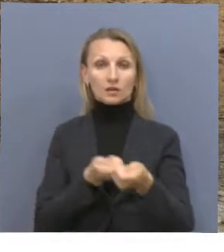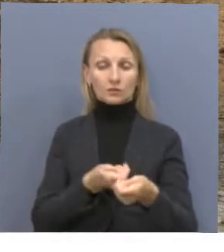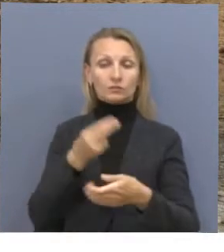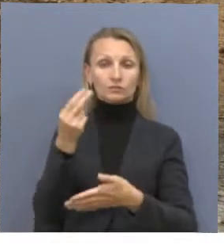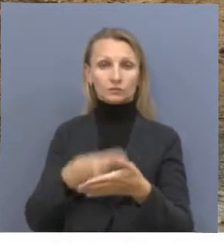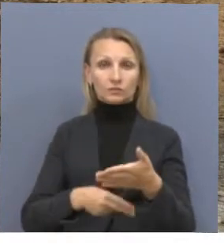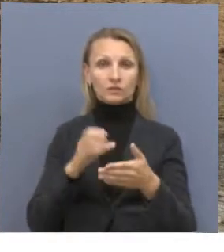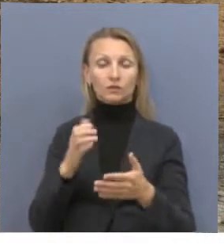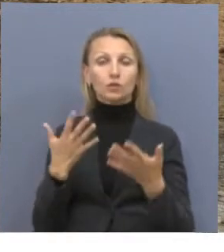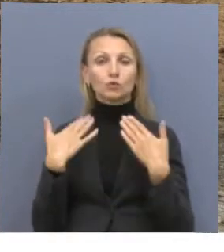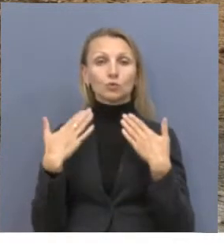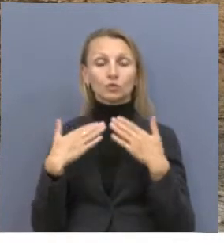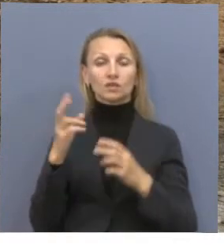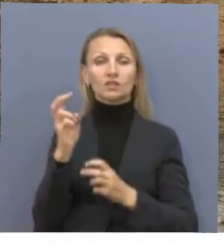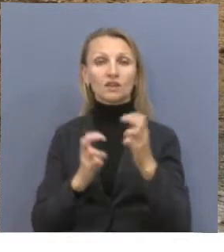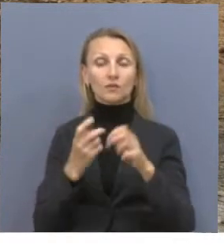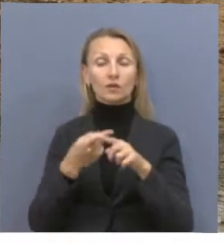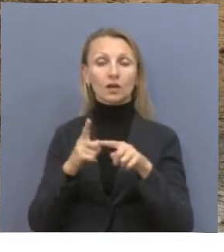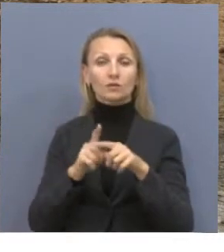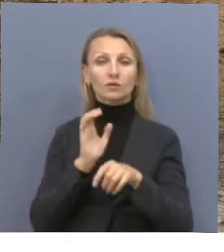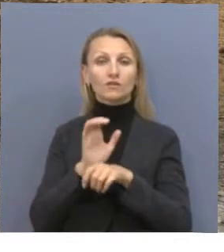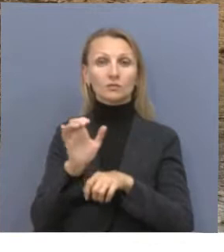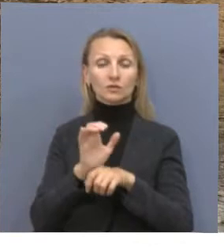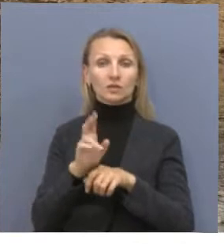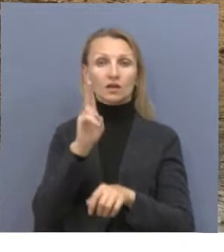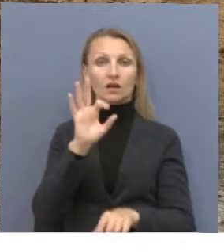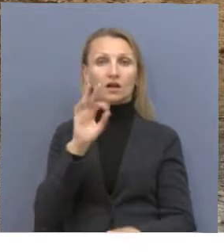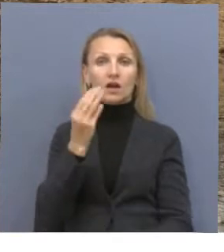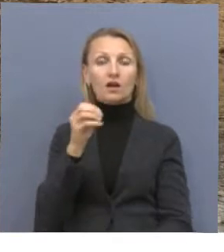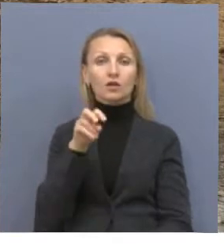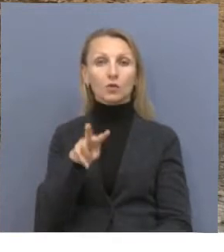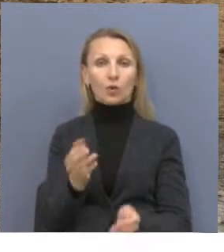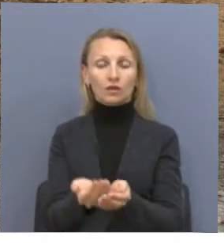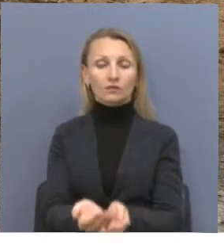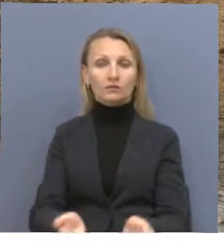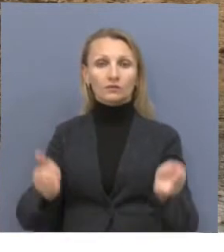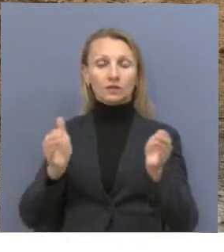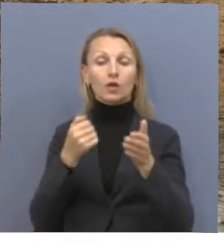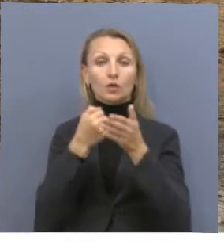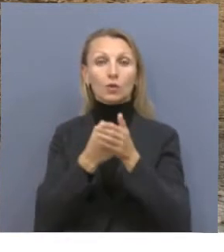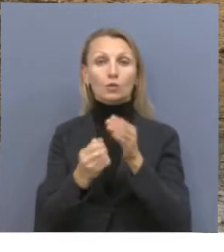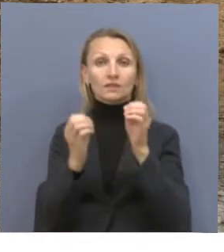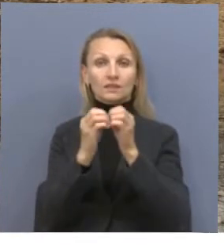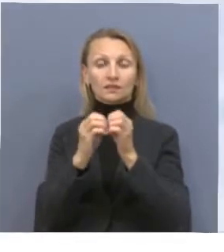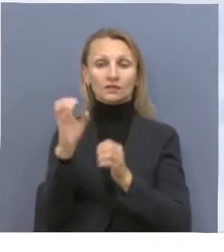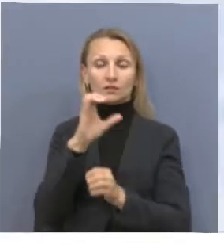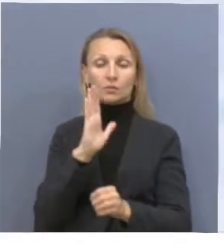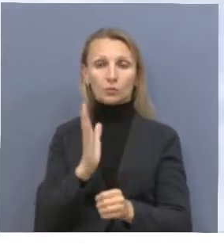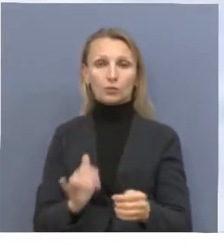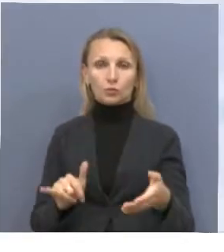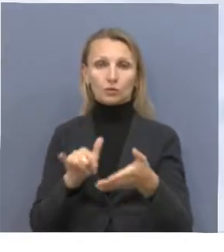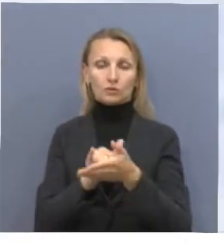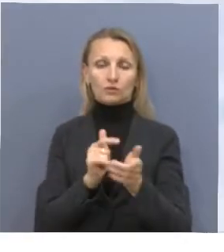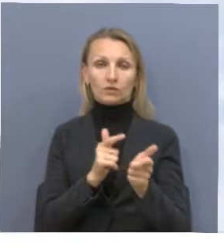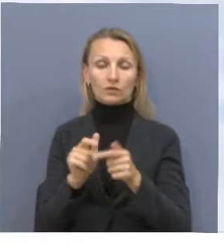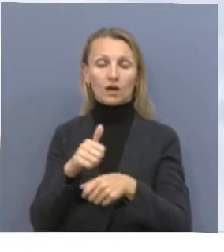заводом, который изготавливает котлы. До 10 сентября котлы будут здесь уже установлены. Аким